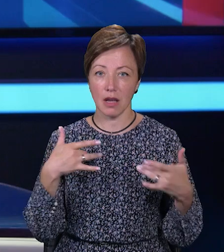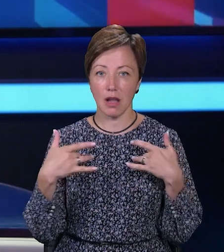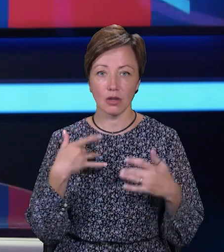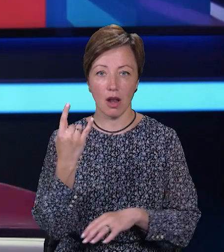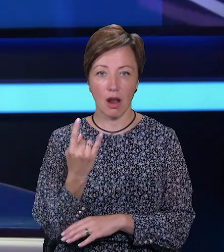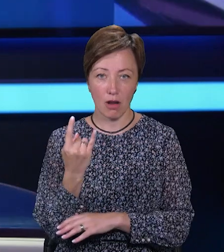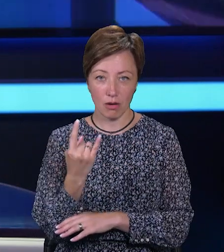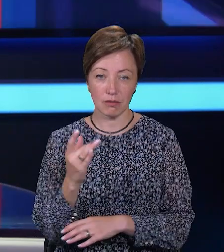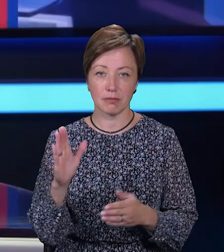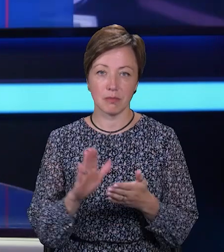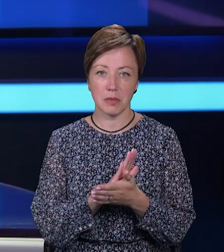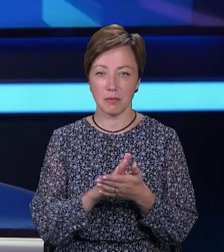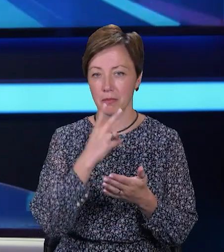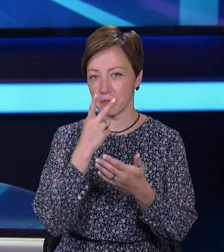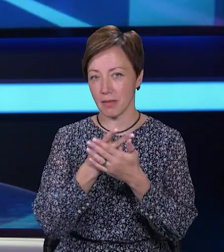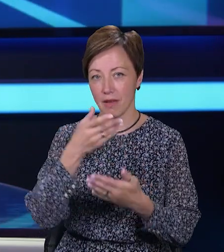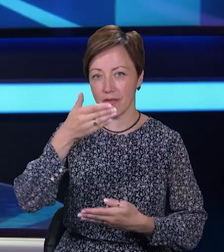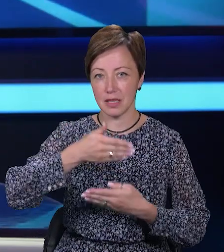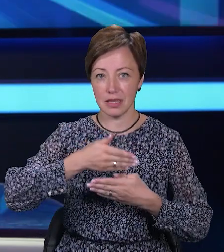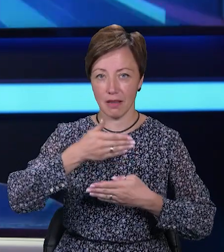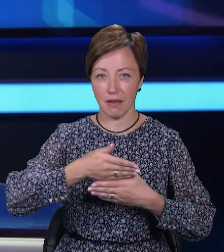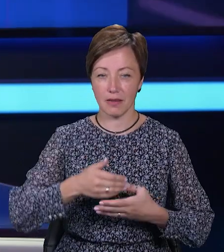«Ляльок» – безоплатний перегляд вистави.